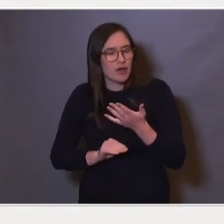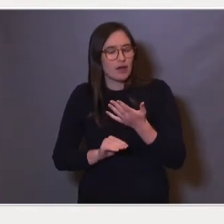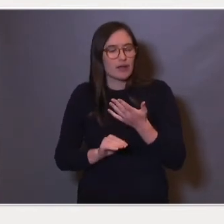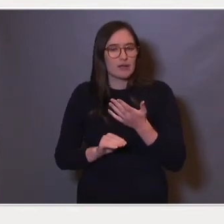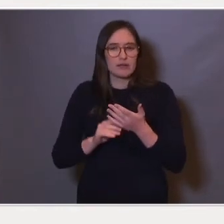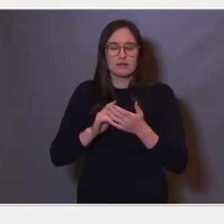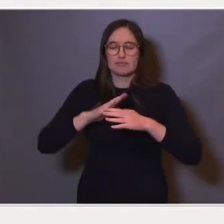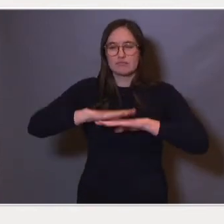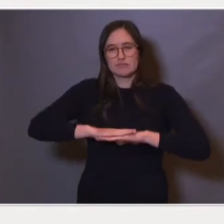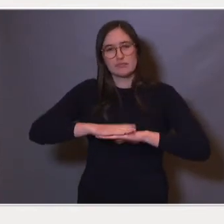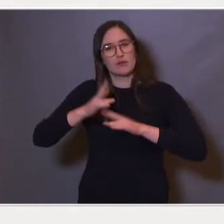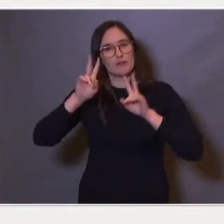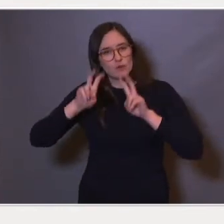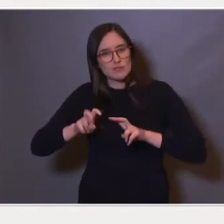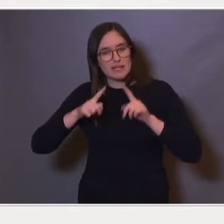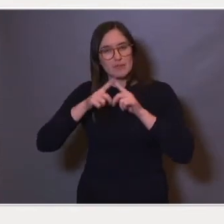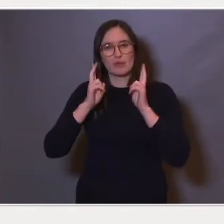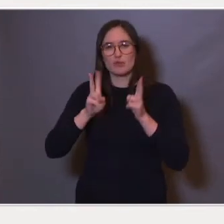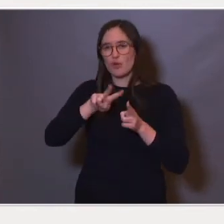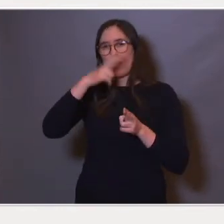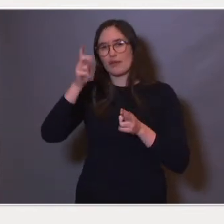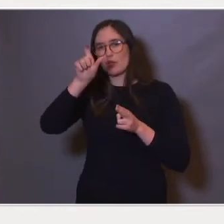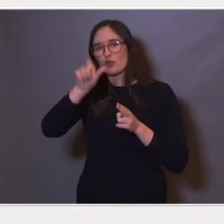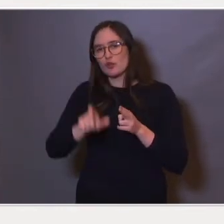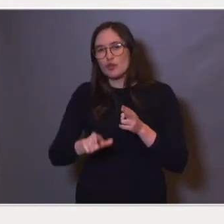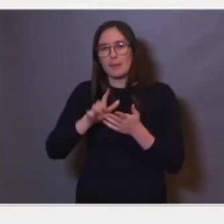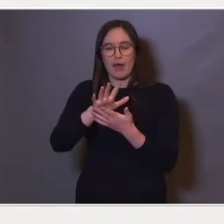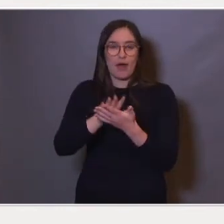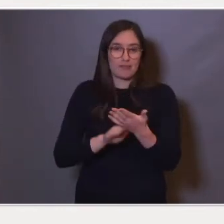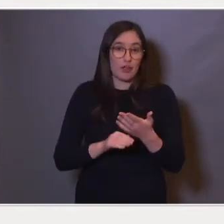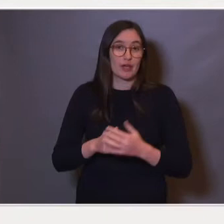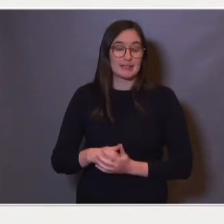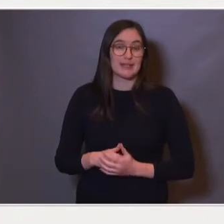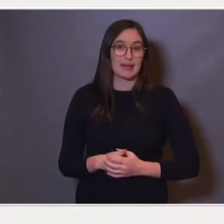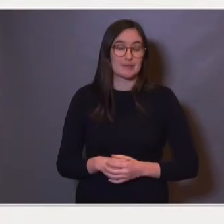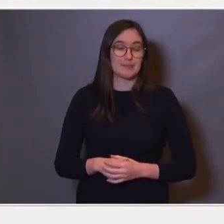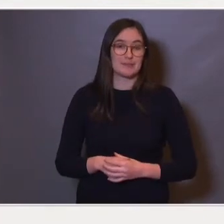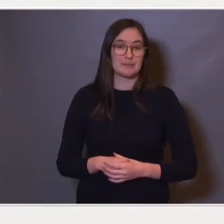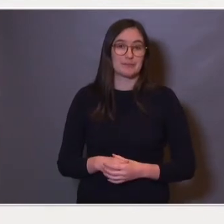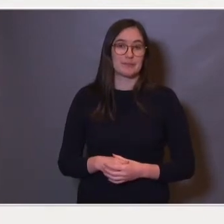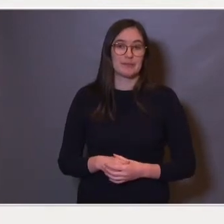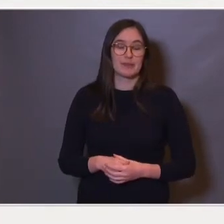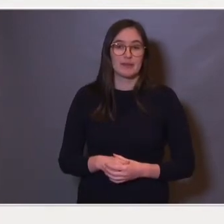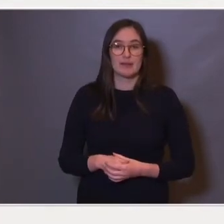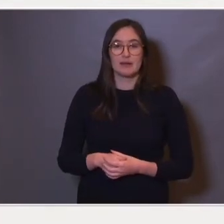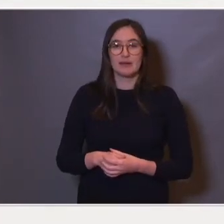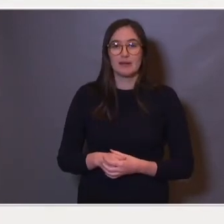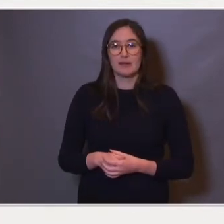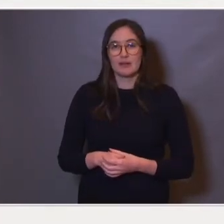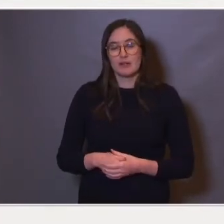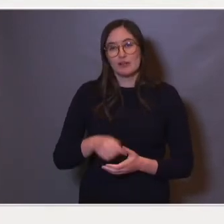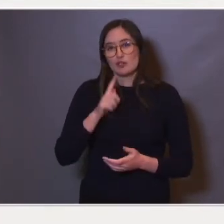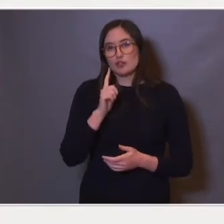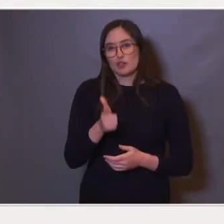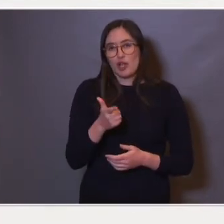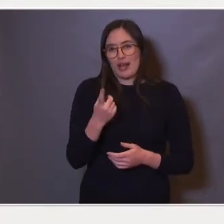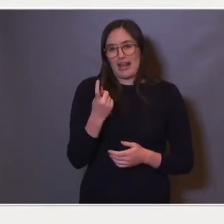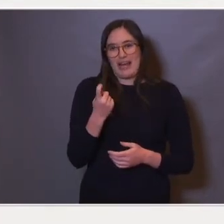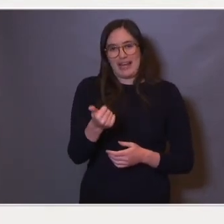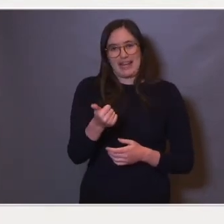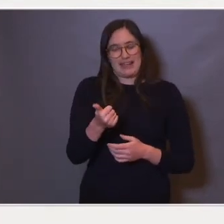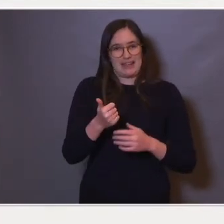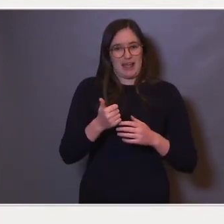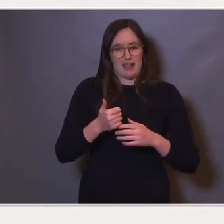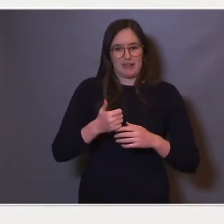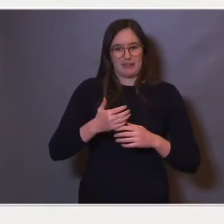i forskning, men også i andre typer antakelser. Så fordi det er så lite å bygge på,